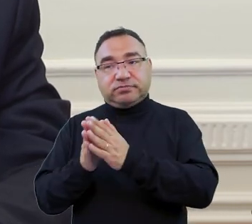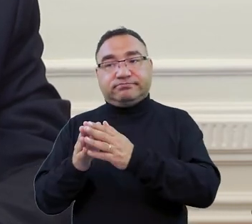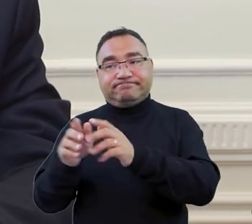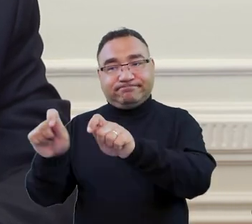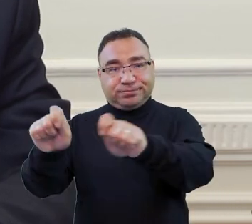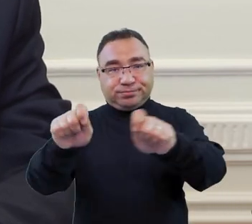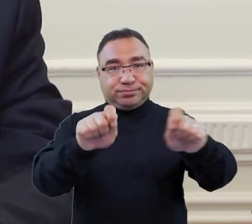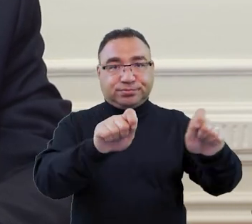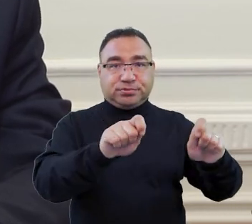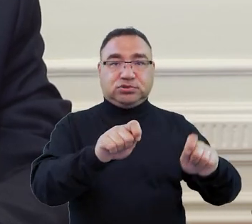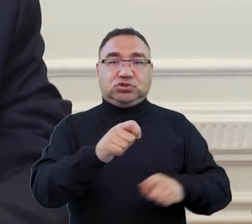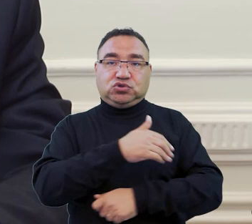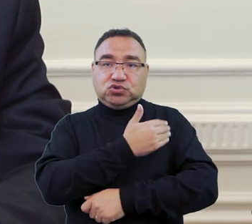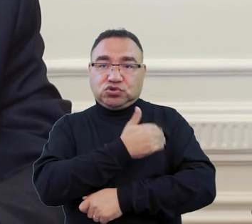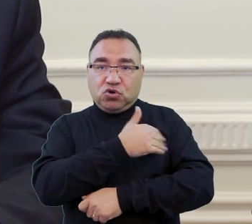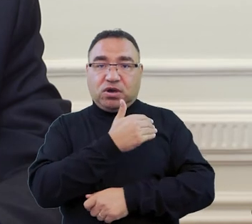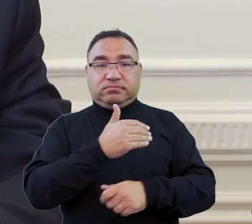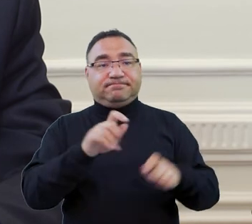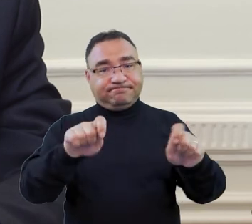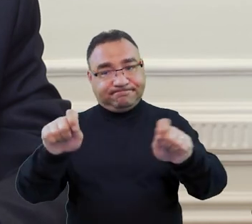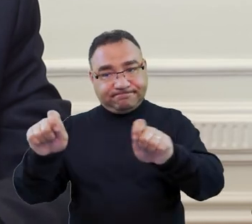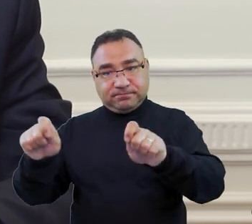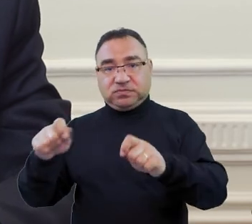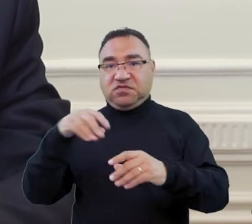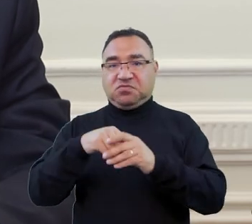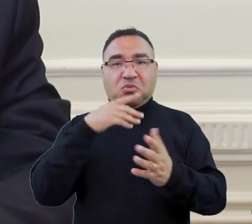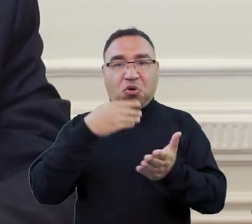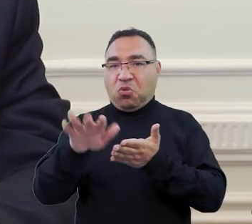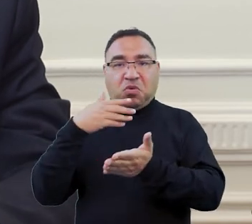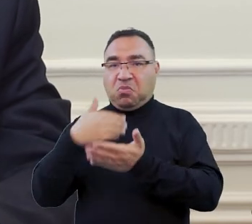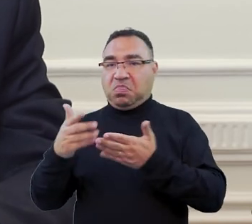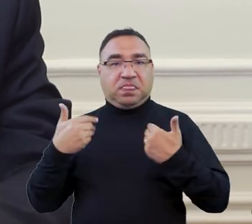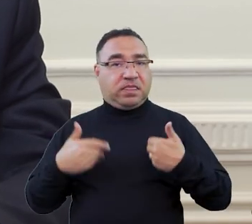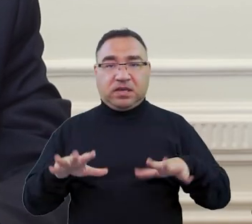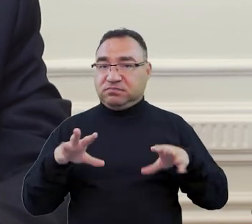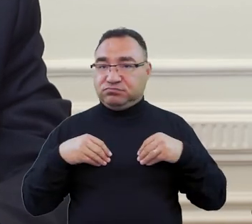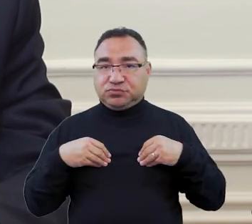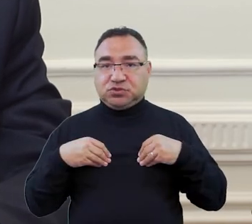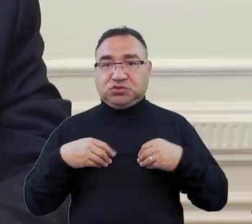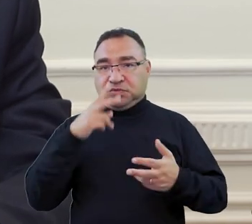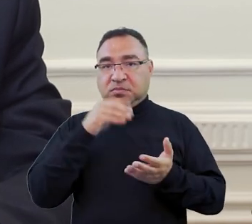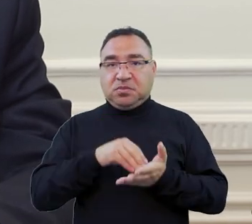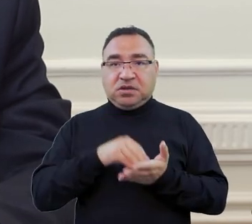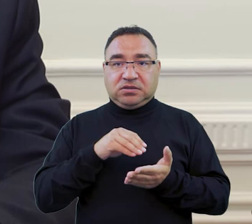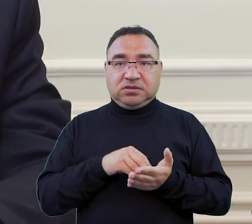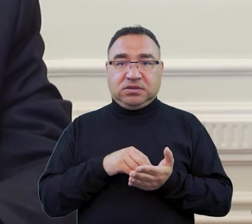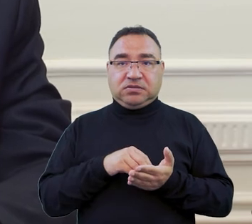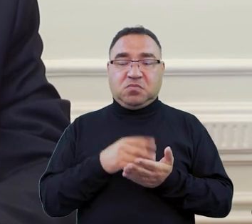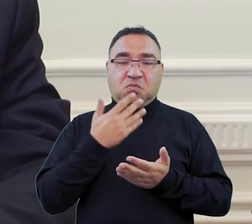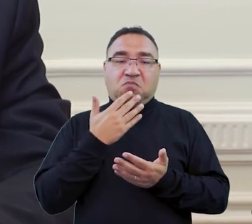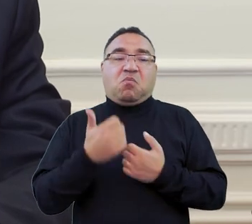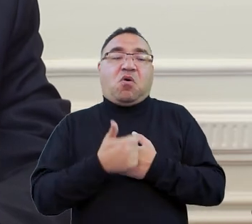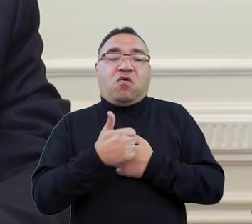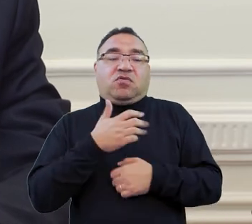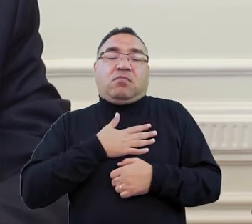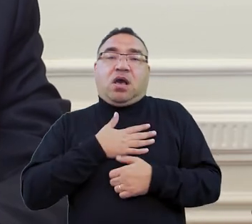zwrócił uwagę w poszczególnych szkołach które właśnie nie chciały przyjmować studentów zasłaniając się